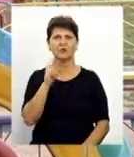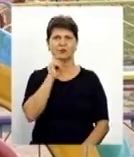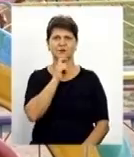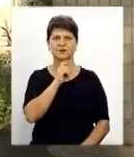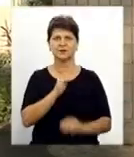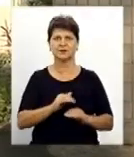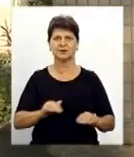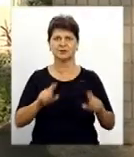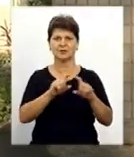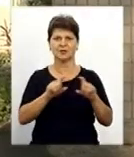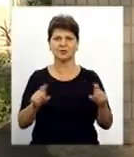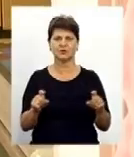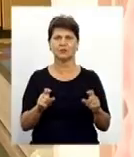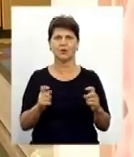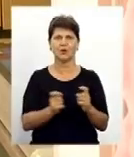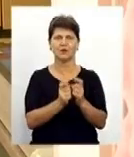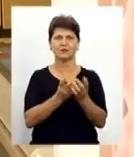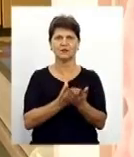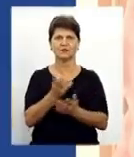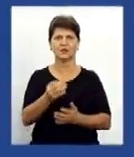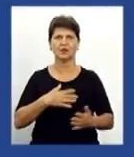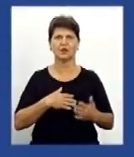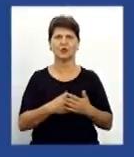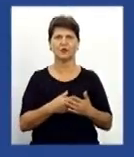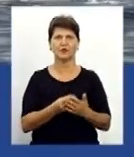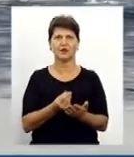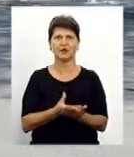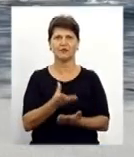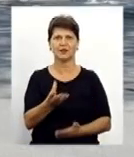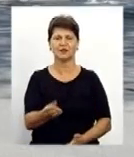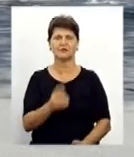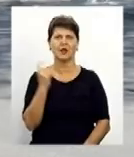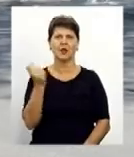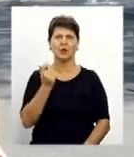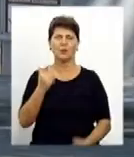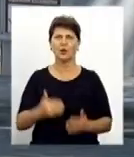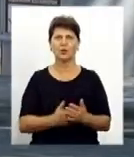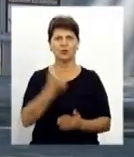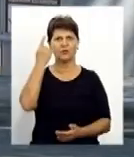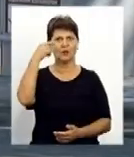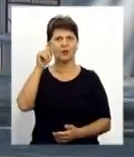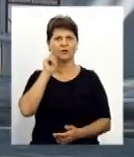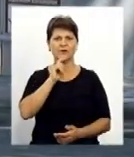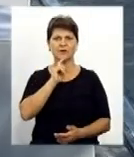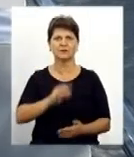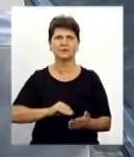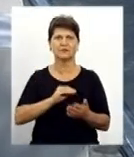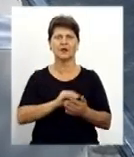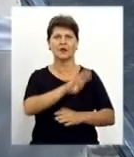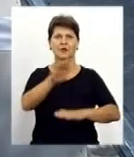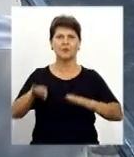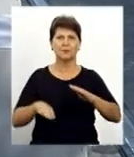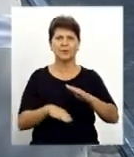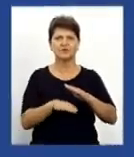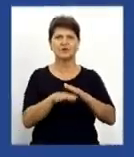садочків конфлікт через плату батьками добровільних внесків. Комунальне ноу-хау у Вінниці встановили підземні контейнери для